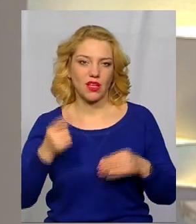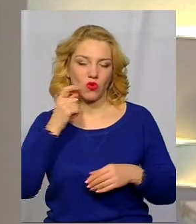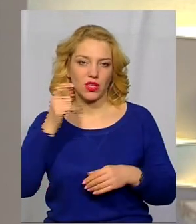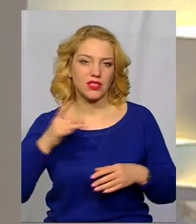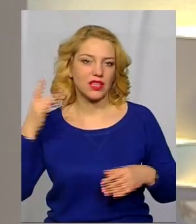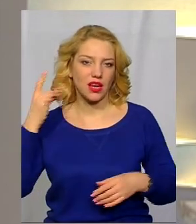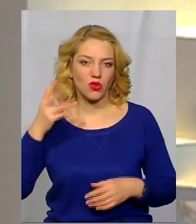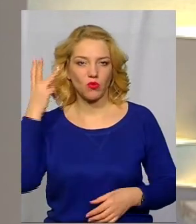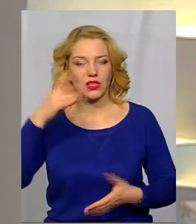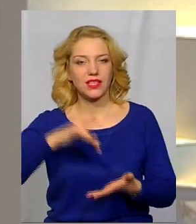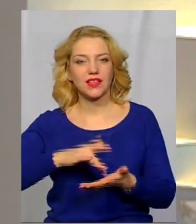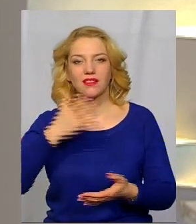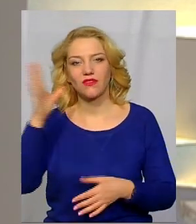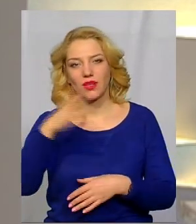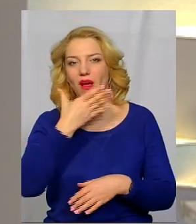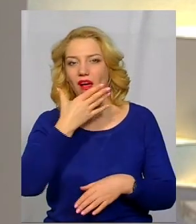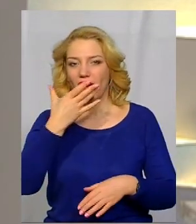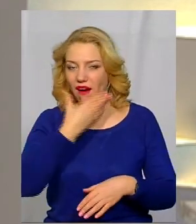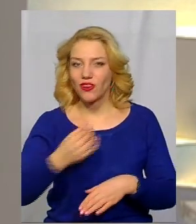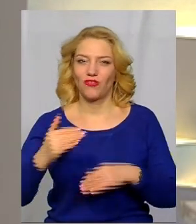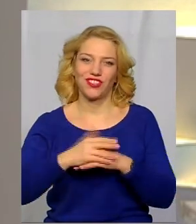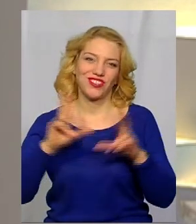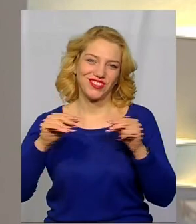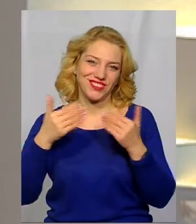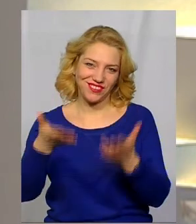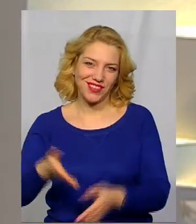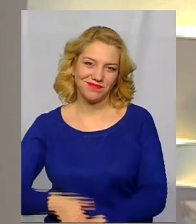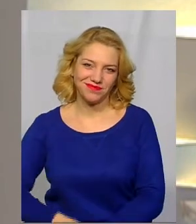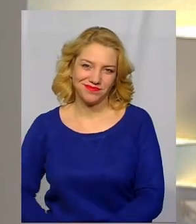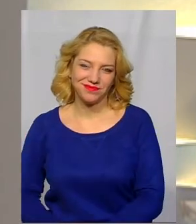радіо «Радіоподілляцентр». Усім гарного вечора і нехай щастить!